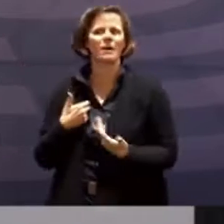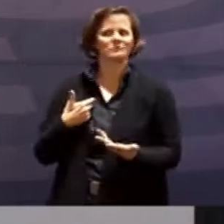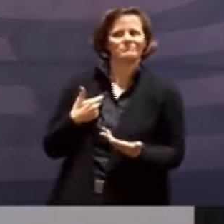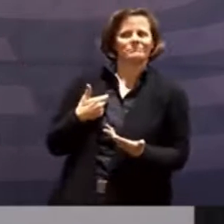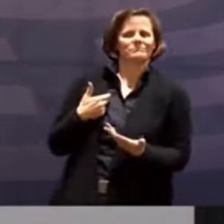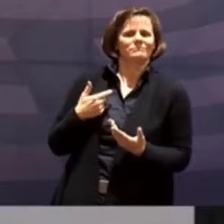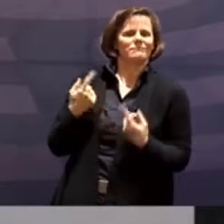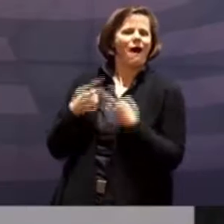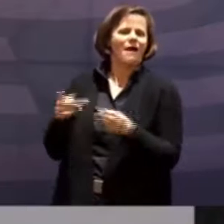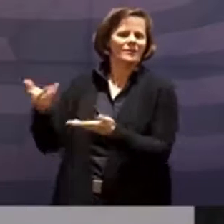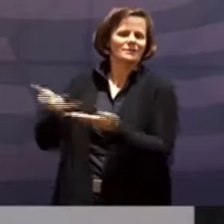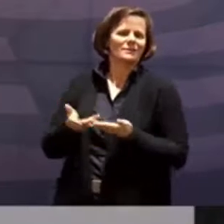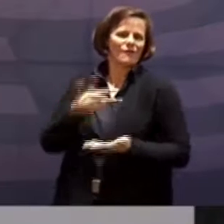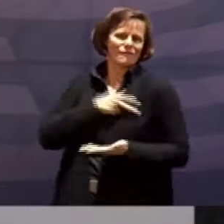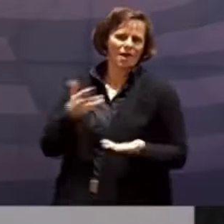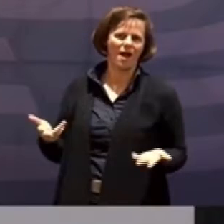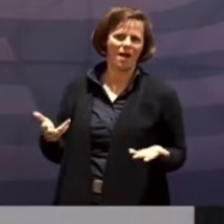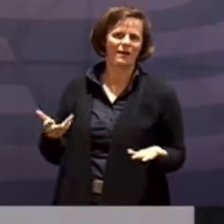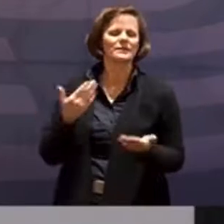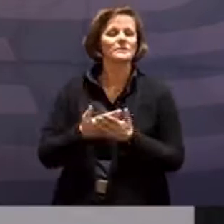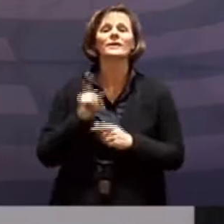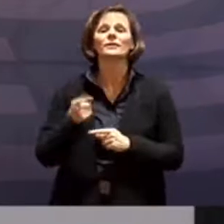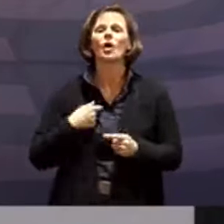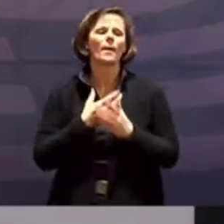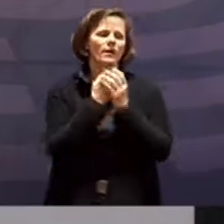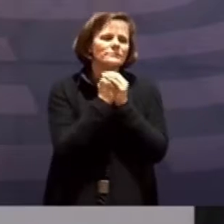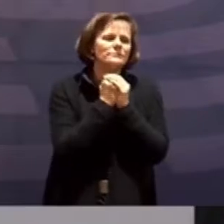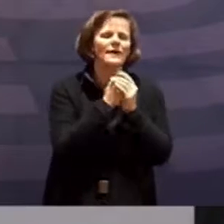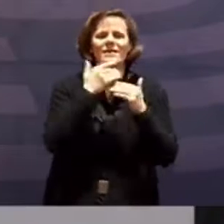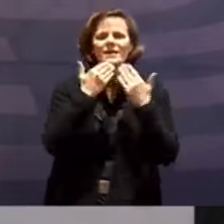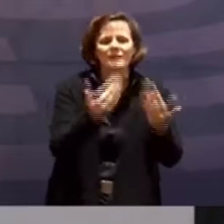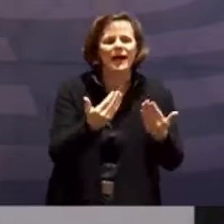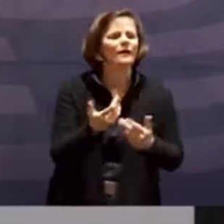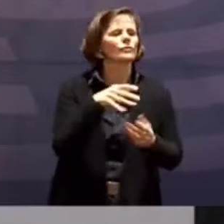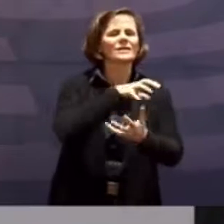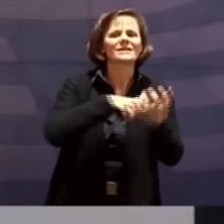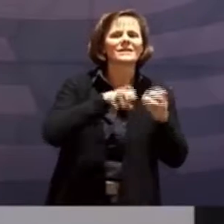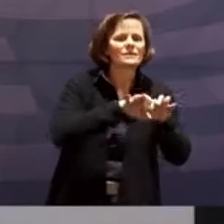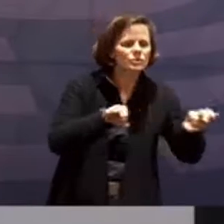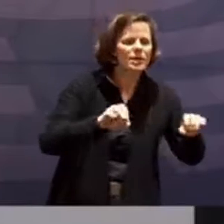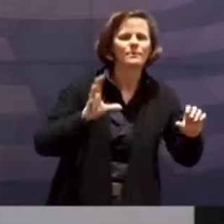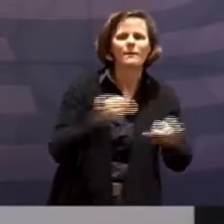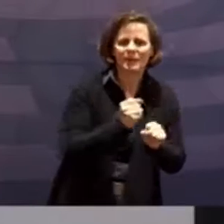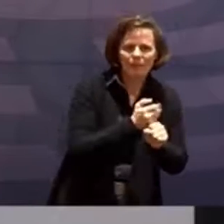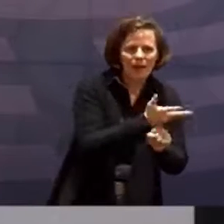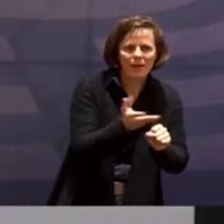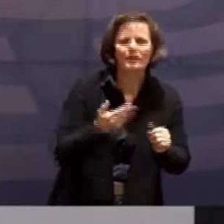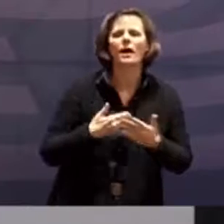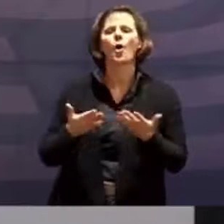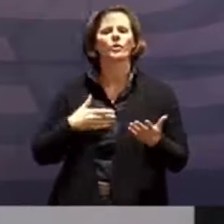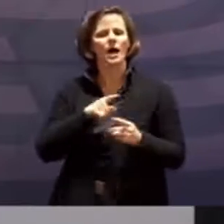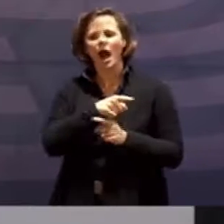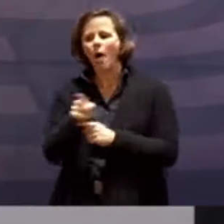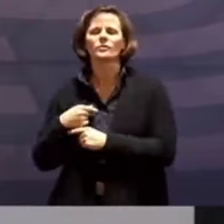an das Ressort, die Krisenstäbe und vor allen Dingen alle Beschäftigten, die vor Ort und im Hintergrund für ein derart reibungsloses